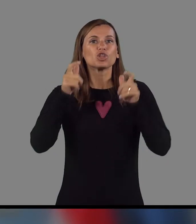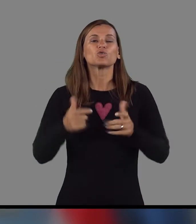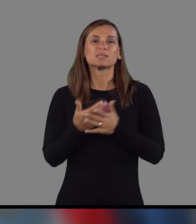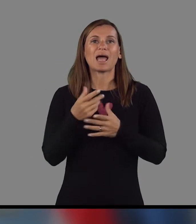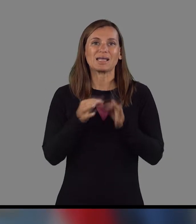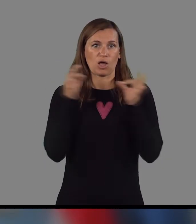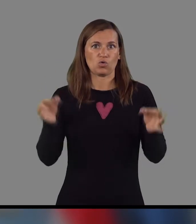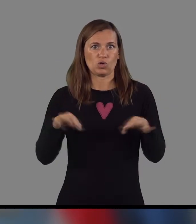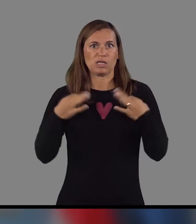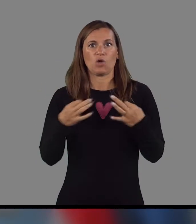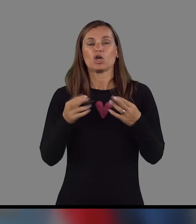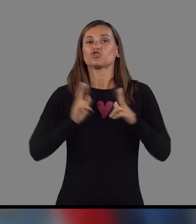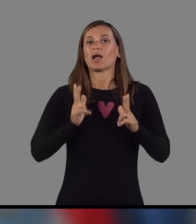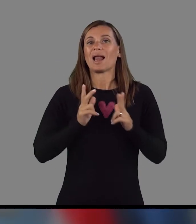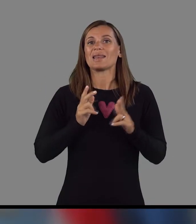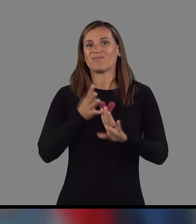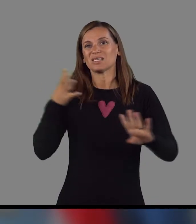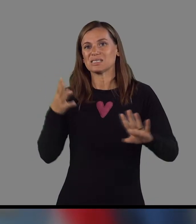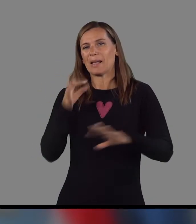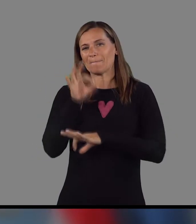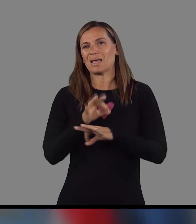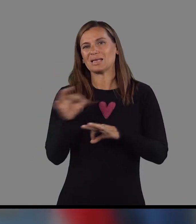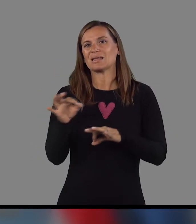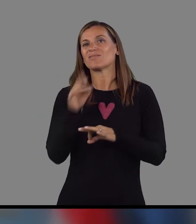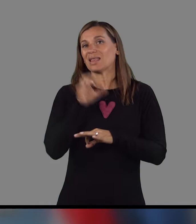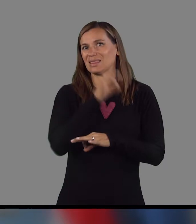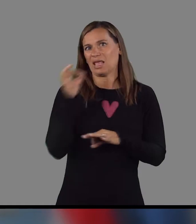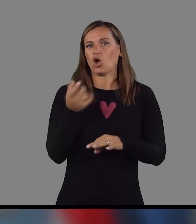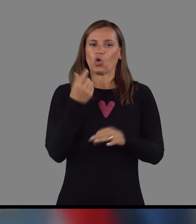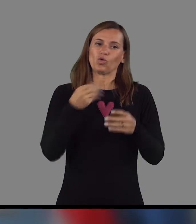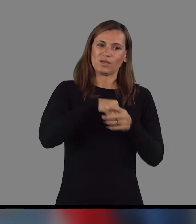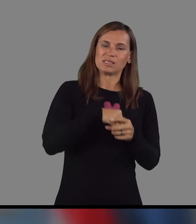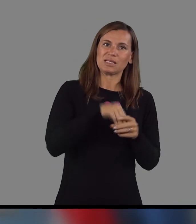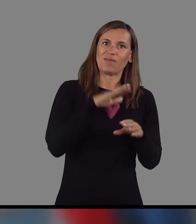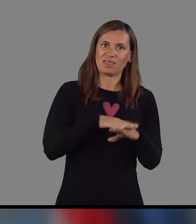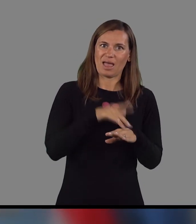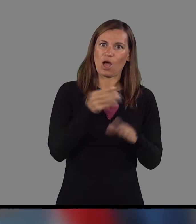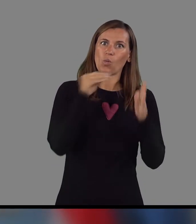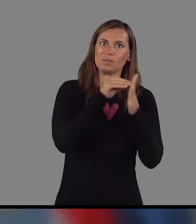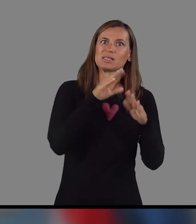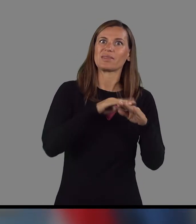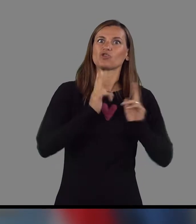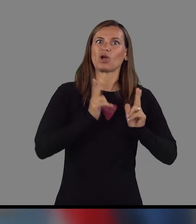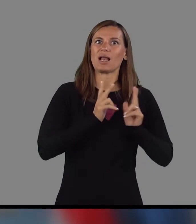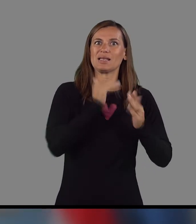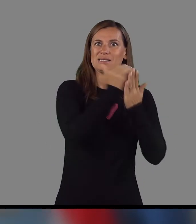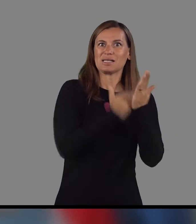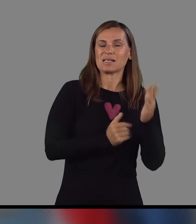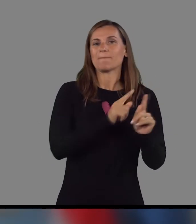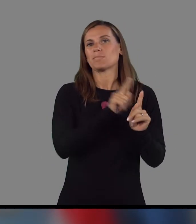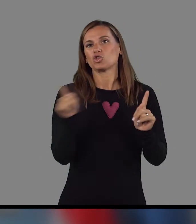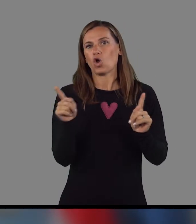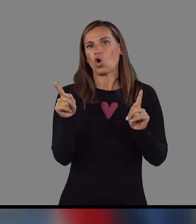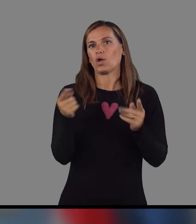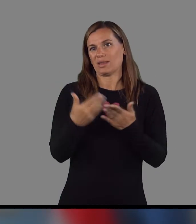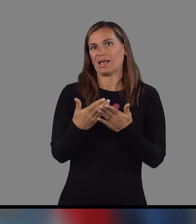zdravje, čakalne vrste, meri v dneh in sicer od obrstitve, torej, vpisa na čakalni seznam, pa